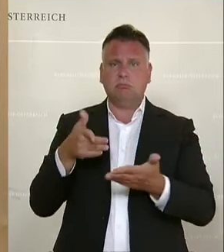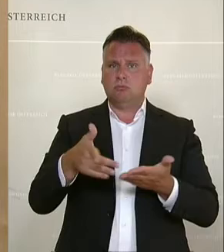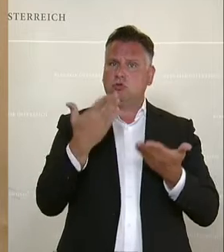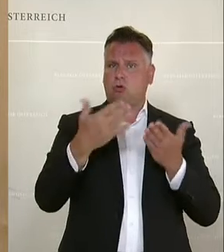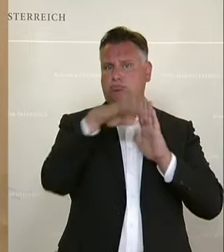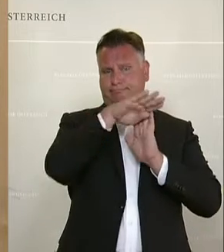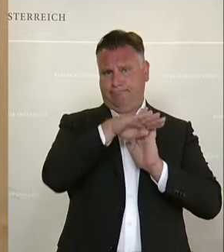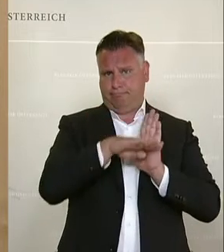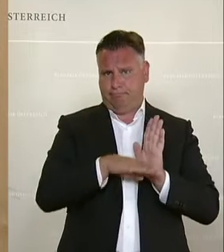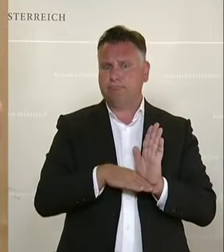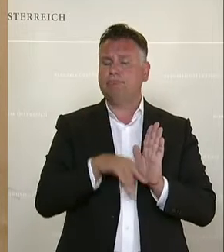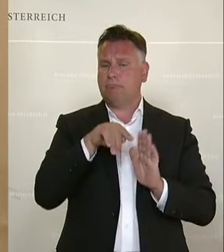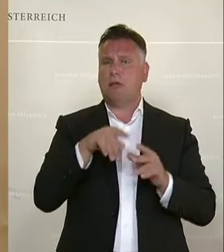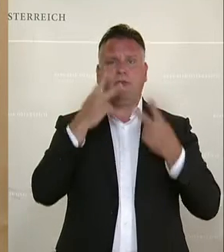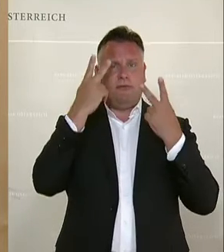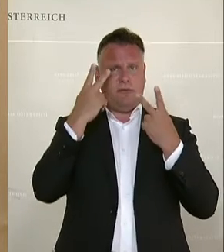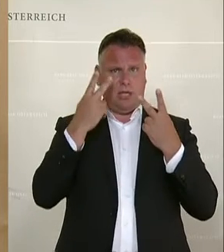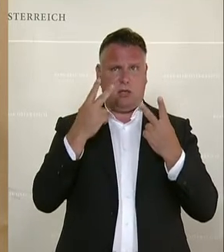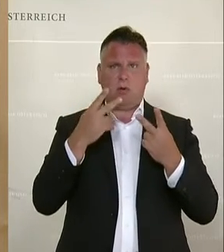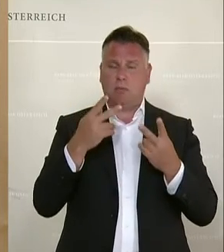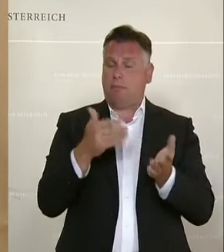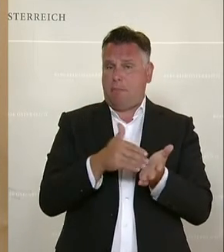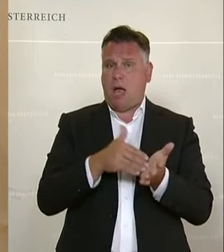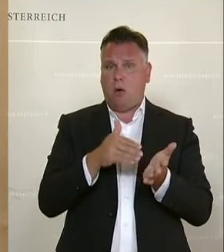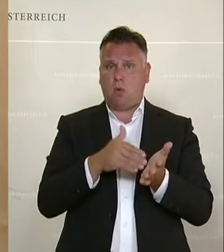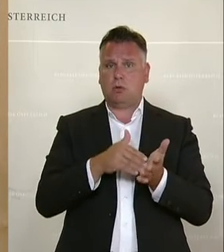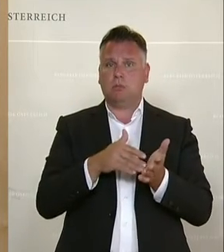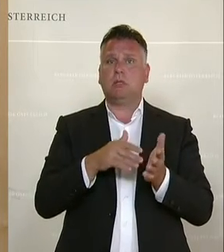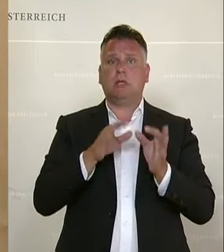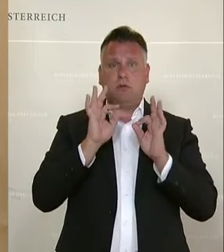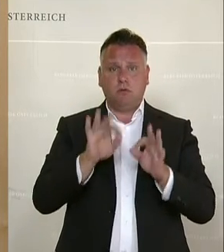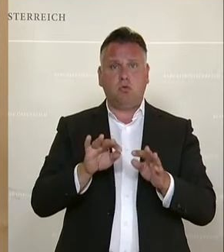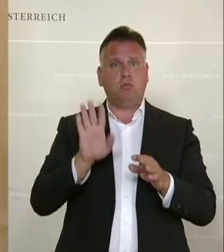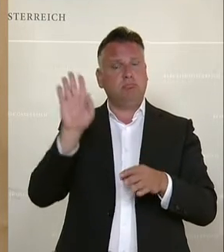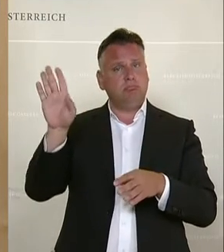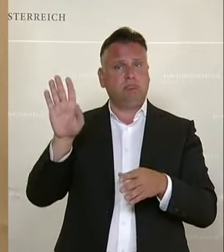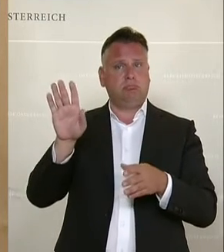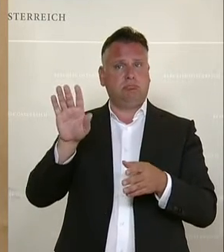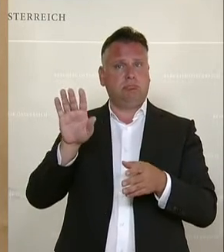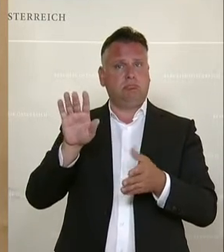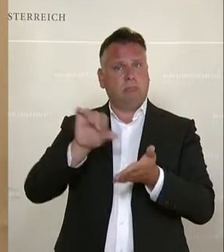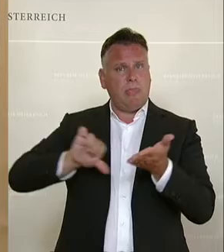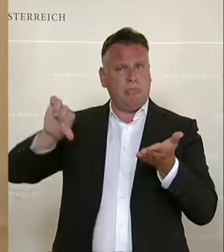ist natürlich insofern auch wichtig, dass die Nutzung wirklich dezentral auch bei den